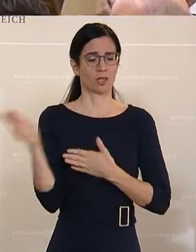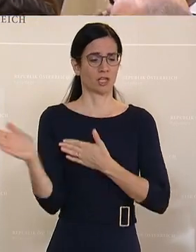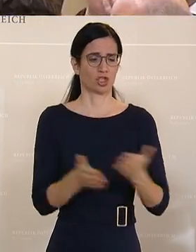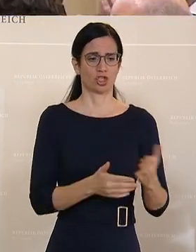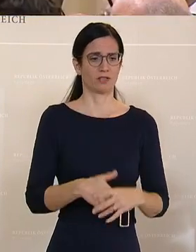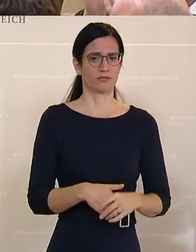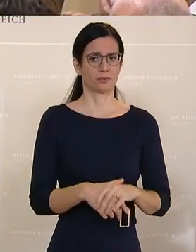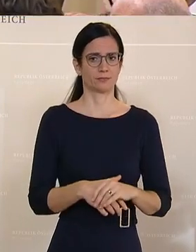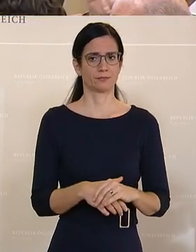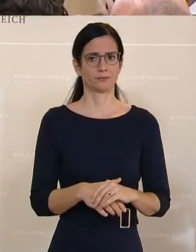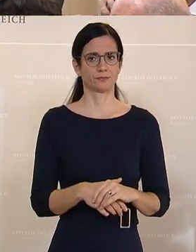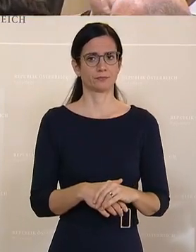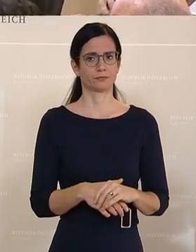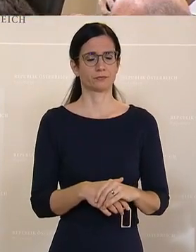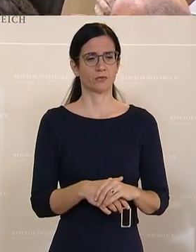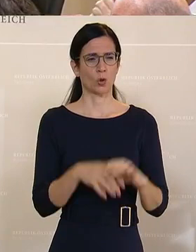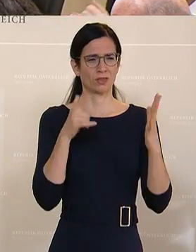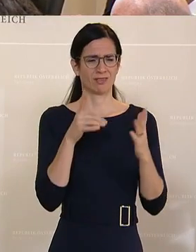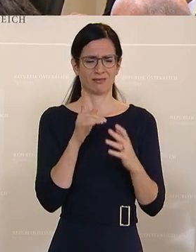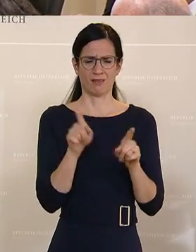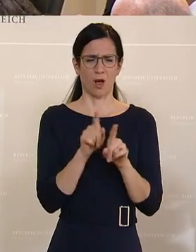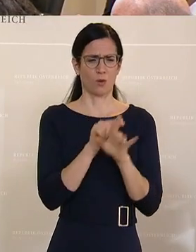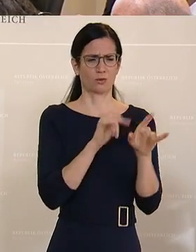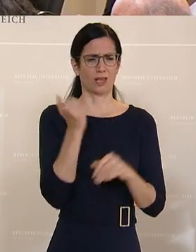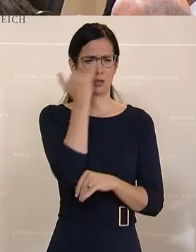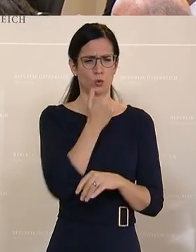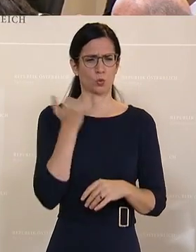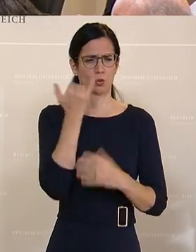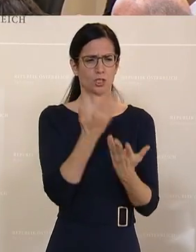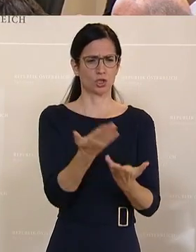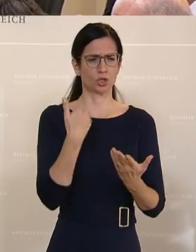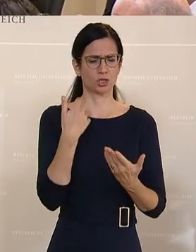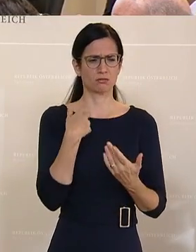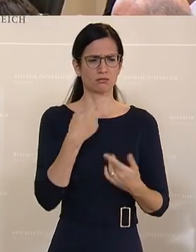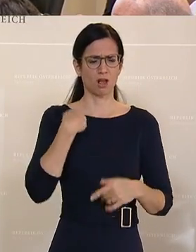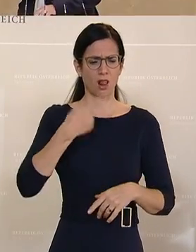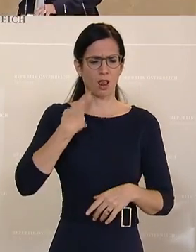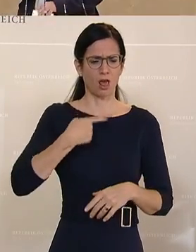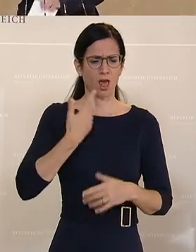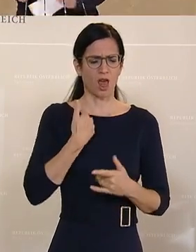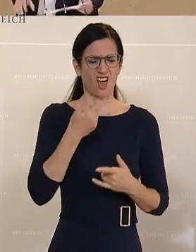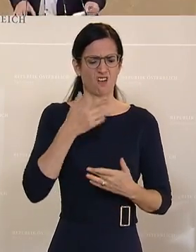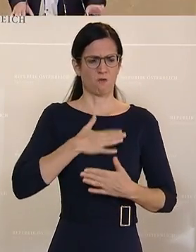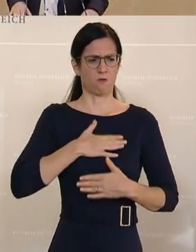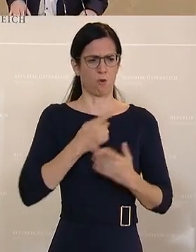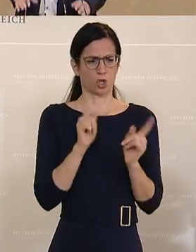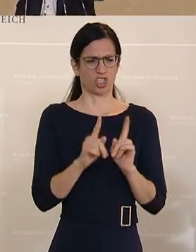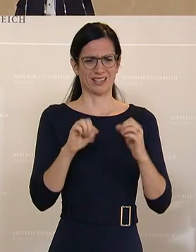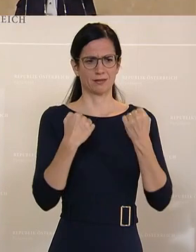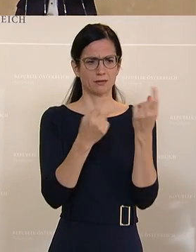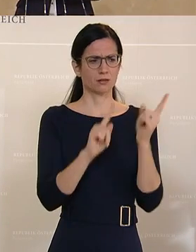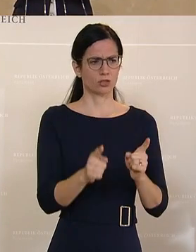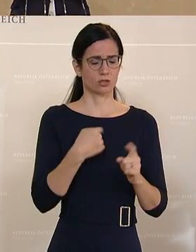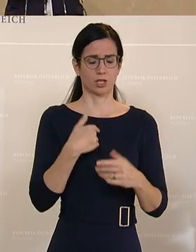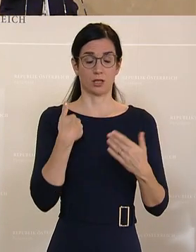Und dann sind Sie so zynisch und gehen her und sprechen davon, Sie hätten einen Wohlstand gesichert. Frau Bundesminister, es tut mir